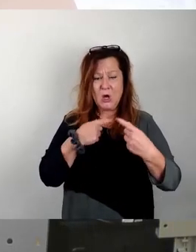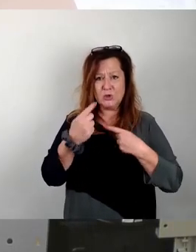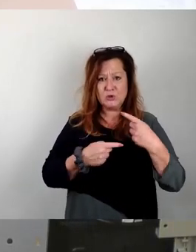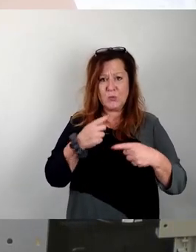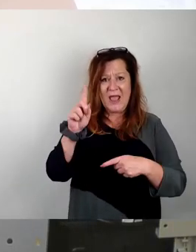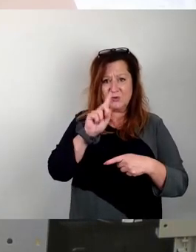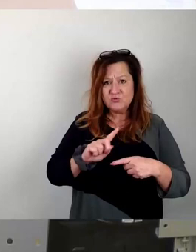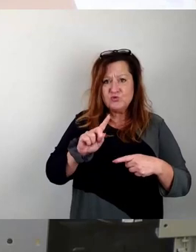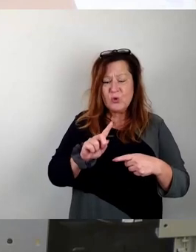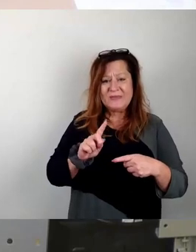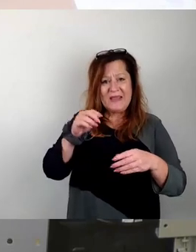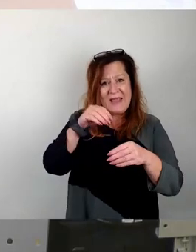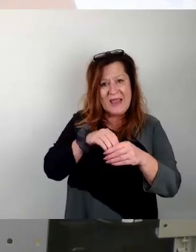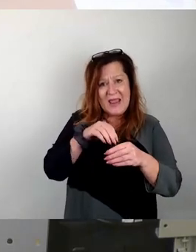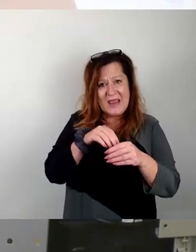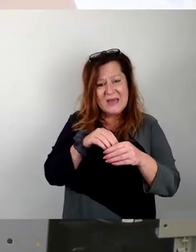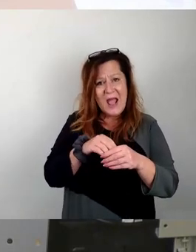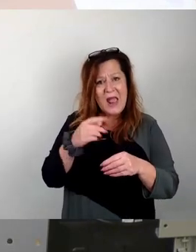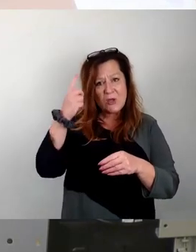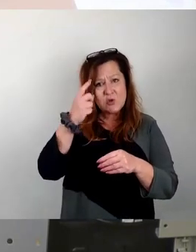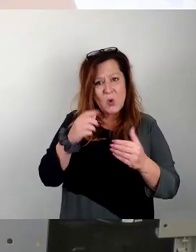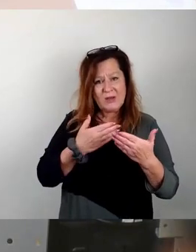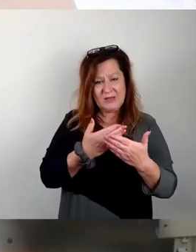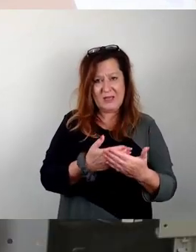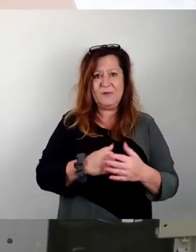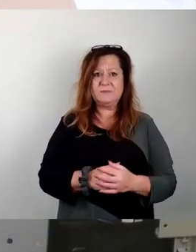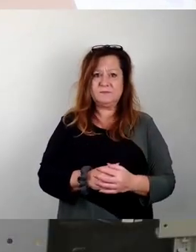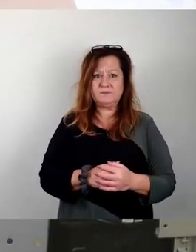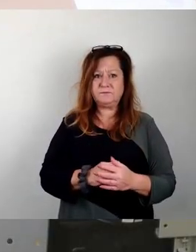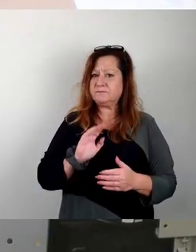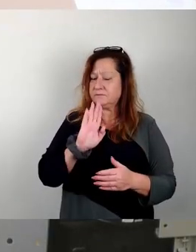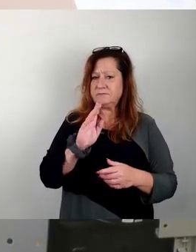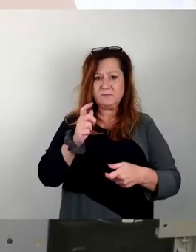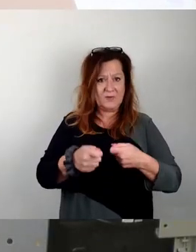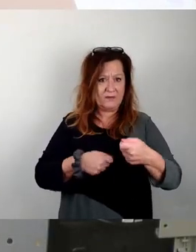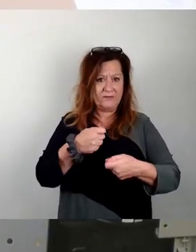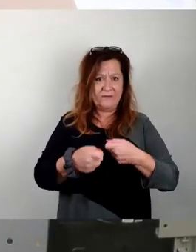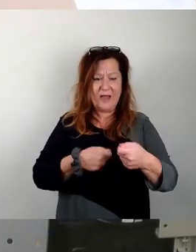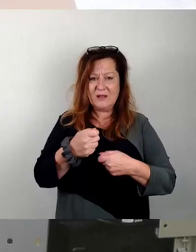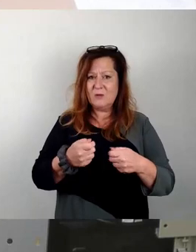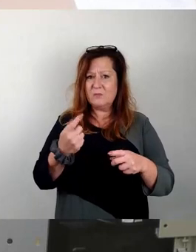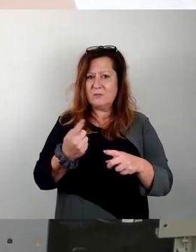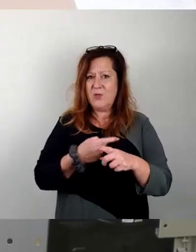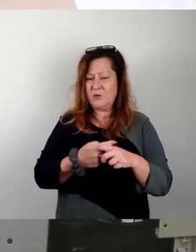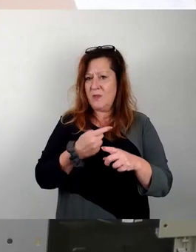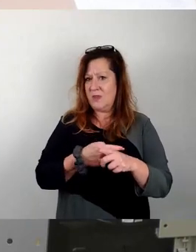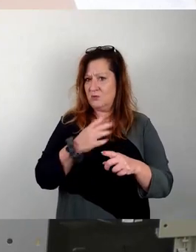ans Herz legen. Für Ihre Verhandlungen und insbesondere für das Finden eines Ergebnisses.